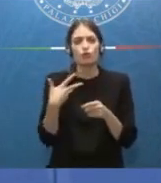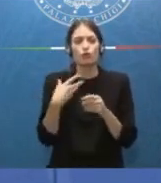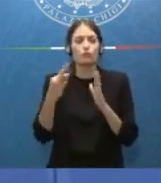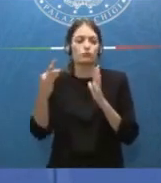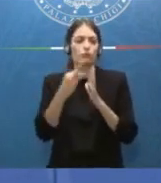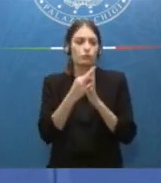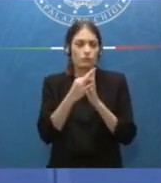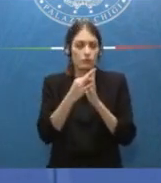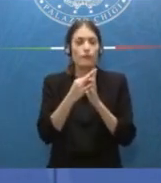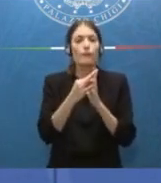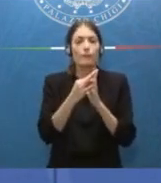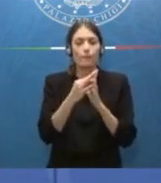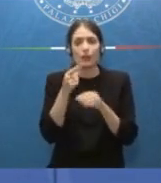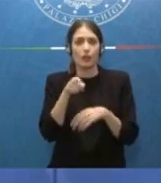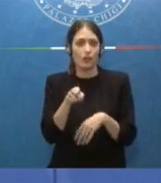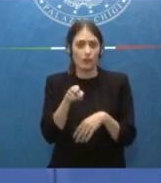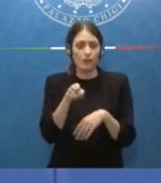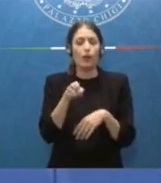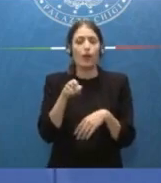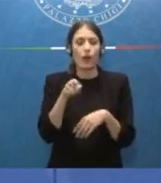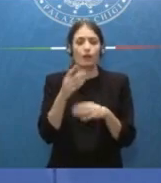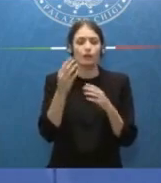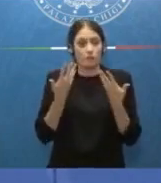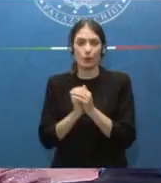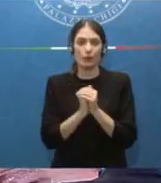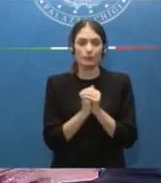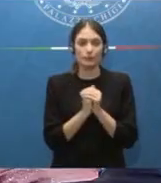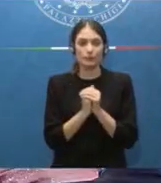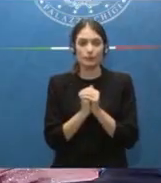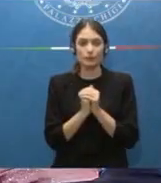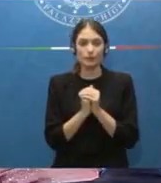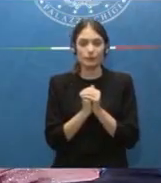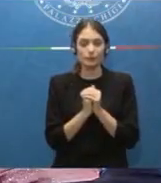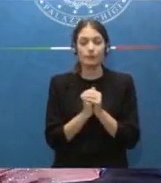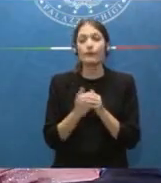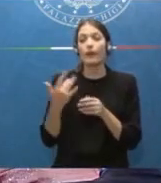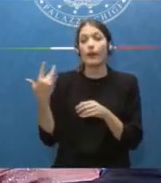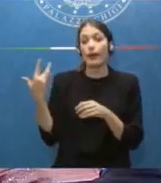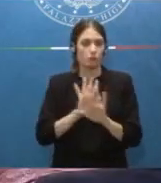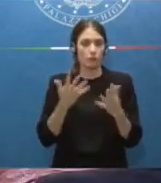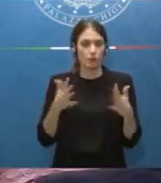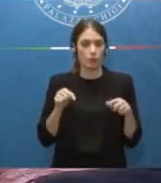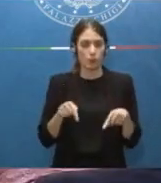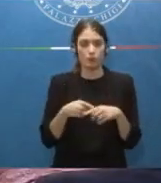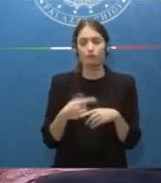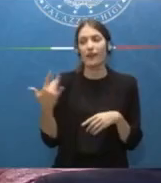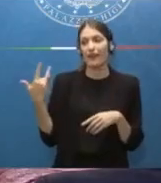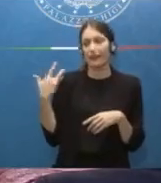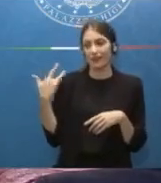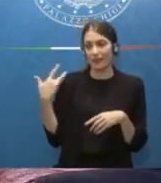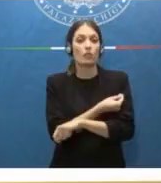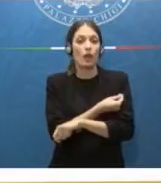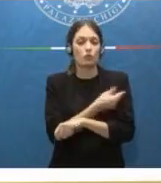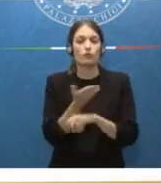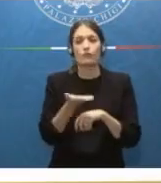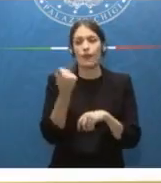Ministro Schillaci, il Ministro della Situazione, è il Ministro Schillaci. Grazie Ministro Nordio, la parola al Ministro. Grazie Ministro Piantenosi, la